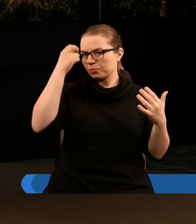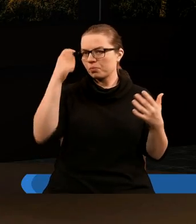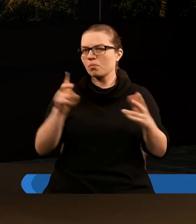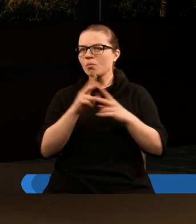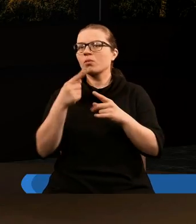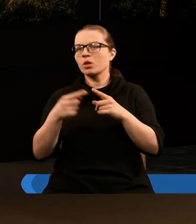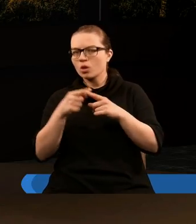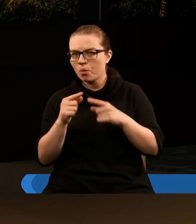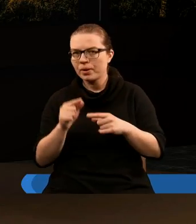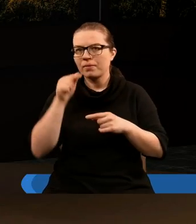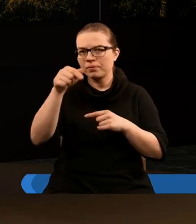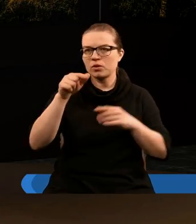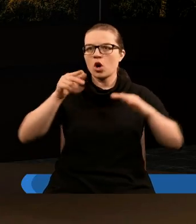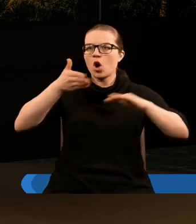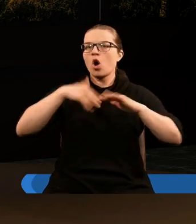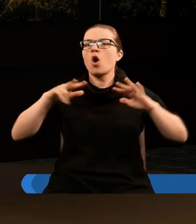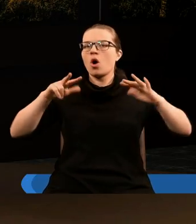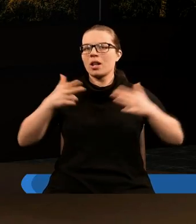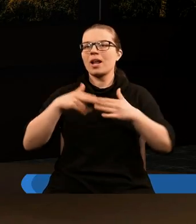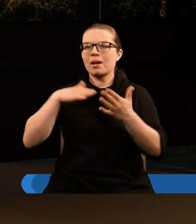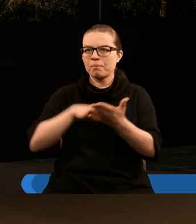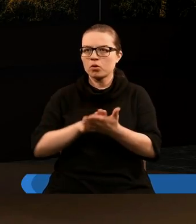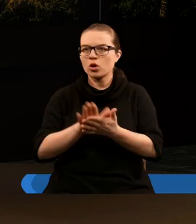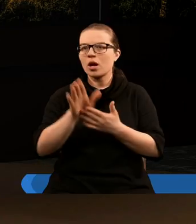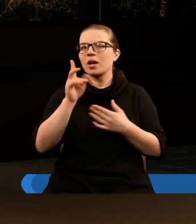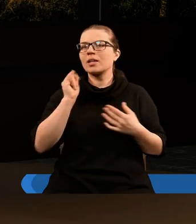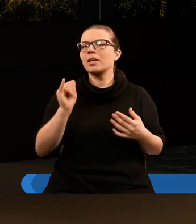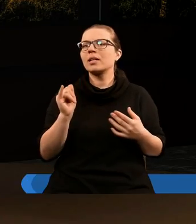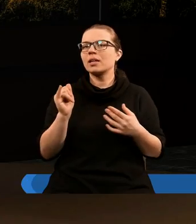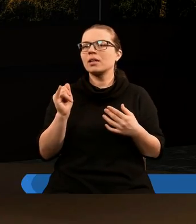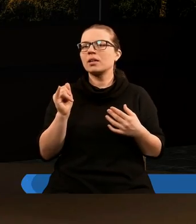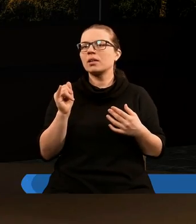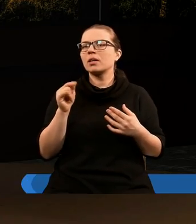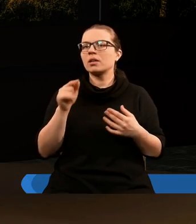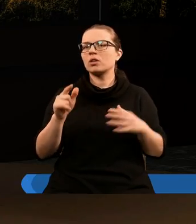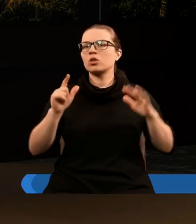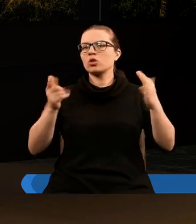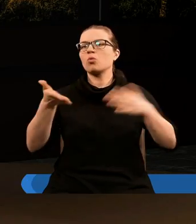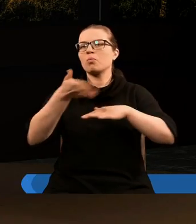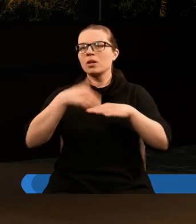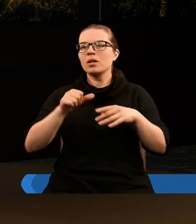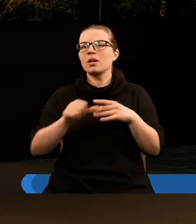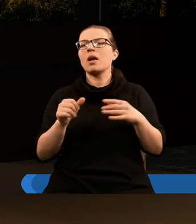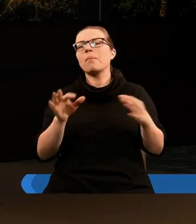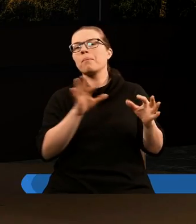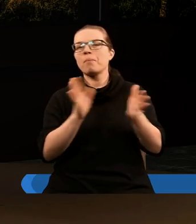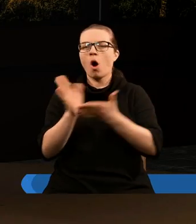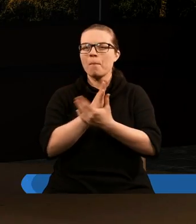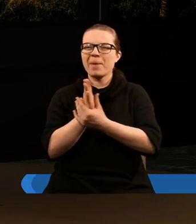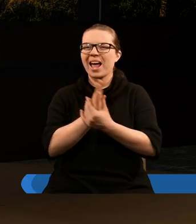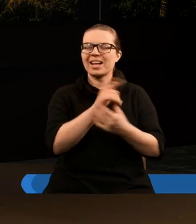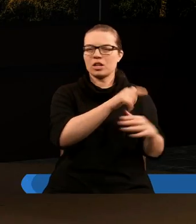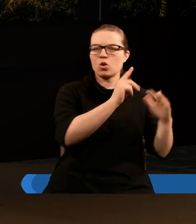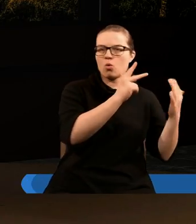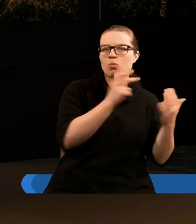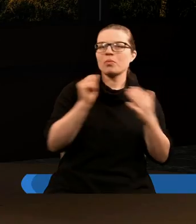Spotykamy ją dopiero w rozdziale ósmym, na samym początku. I rozdział siódmy jest takim właśnie przerywnikiem pomiędzy tymi